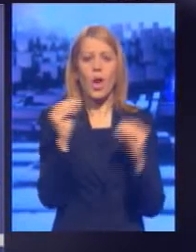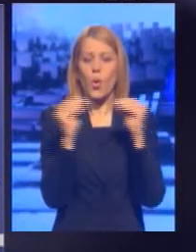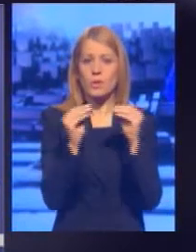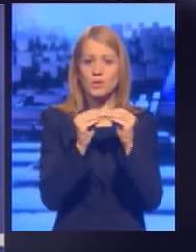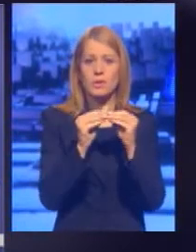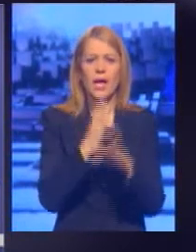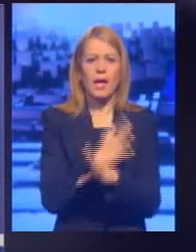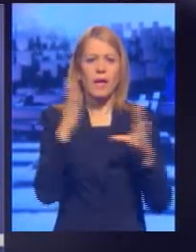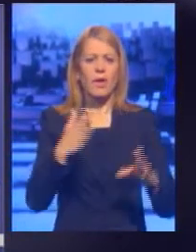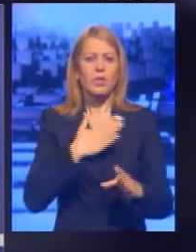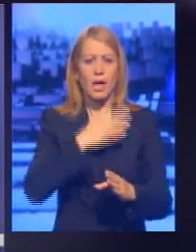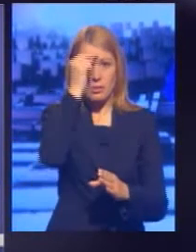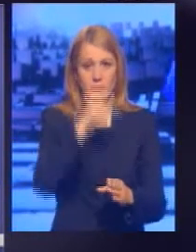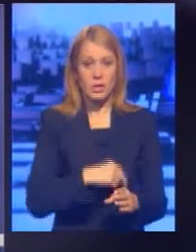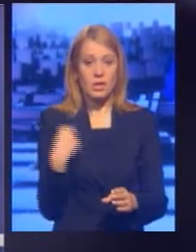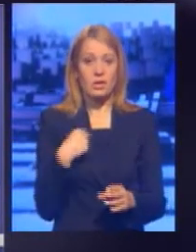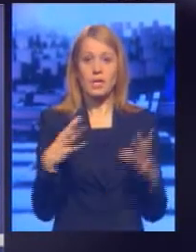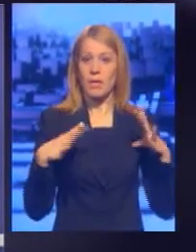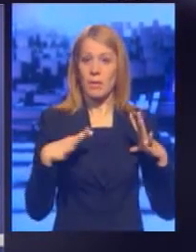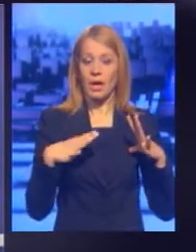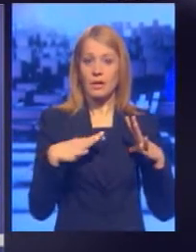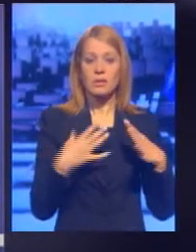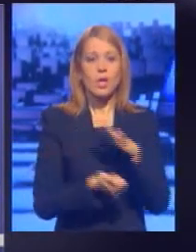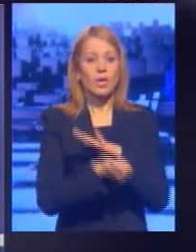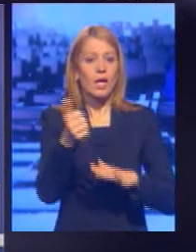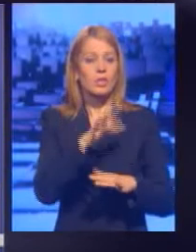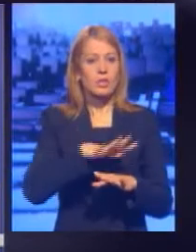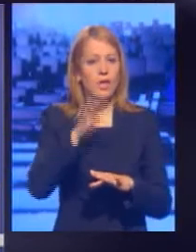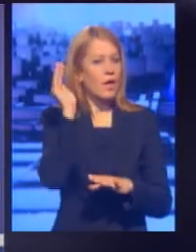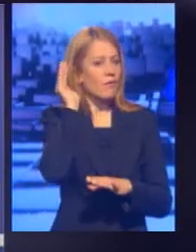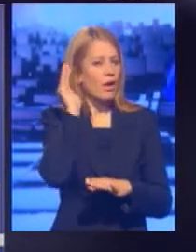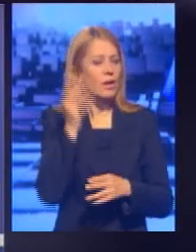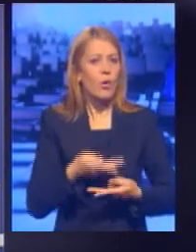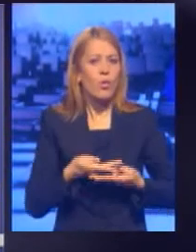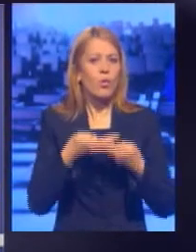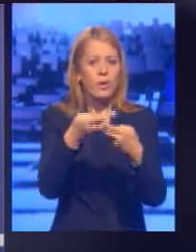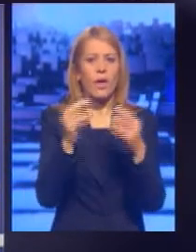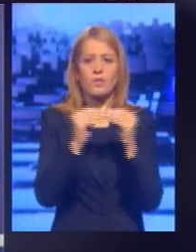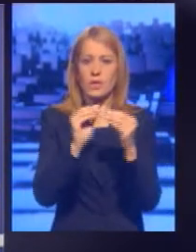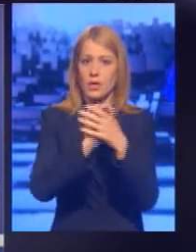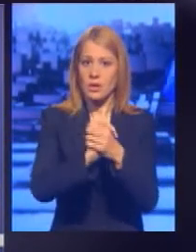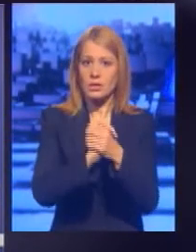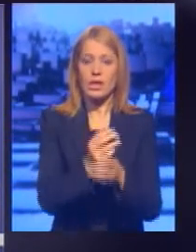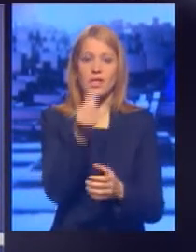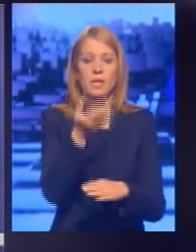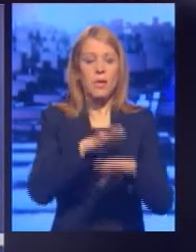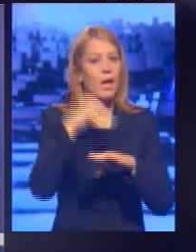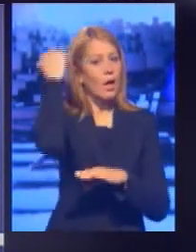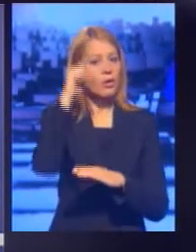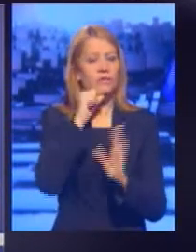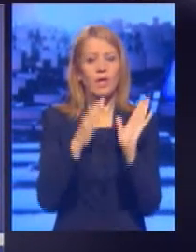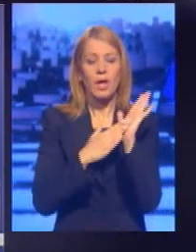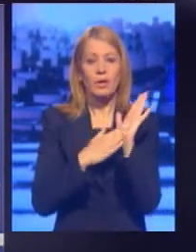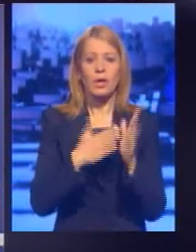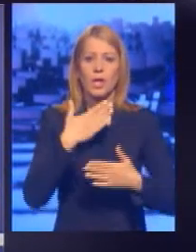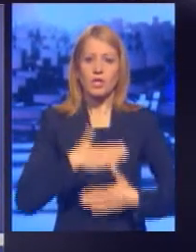Na najveći hrišćanski praznik odlazeća vlast uputila je Vaskršnju čestitku Srbima na Kosovu i Metohiji